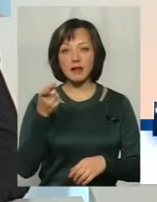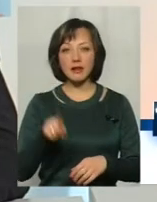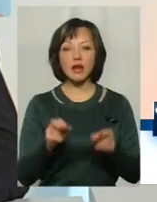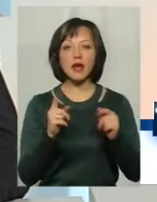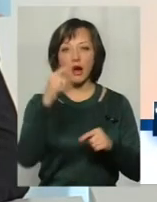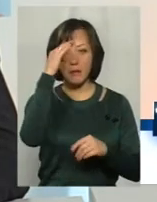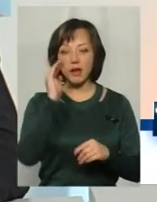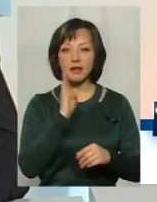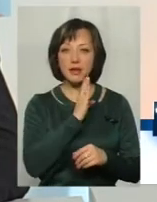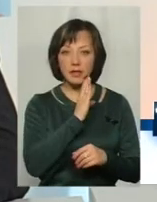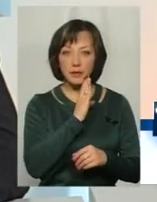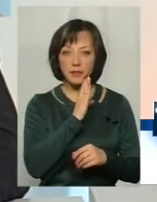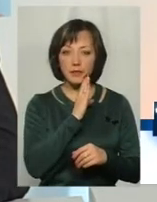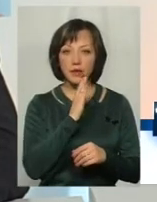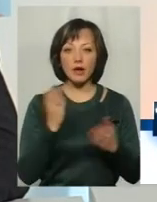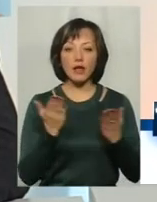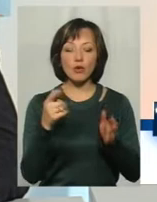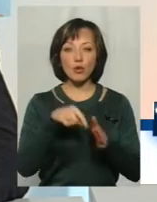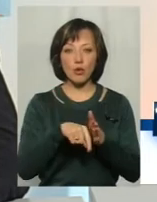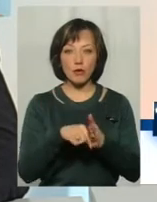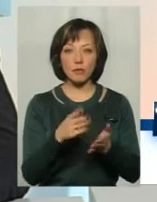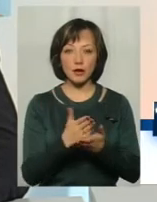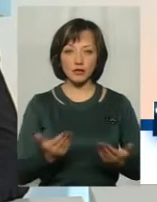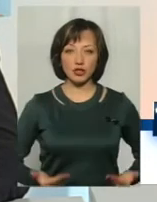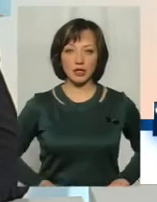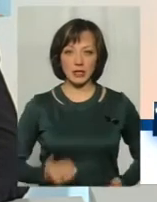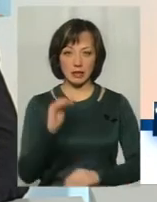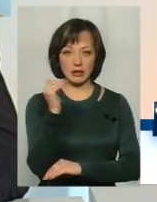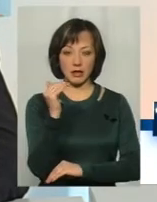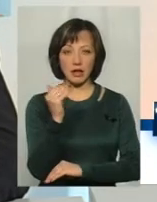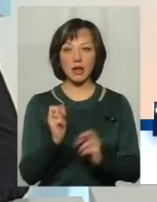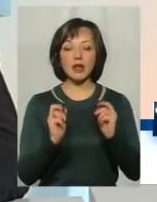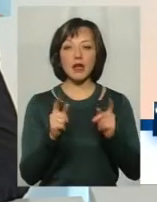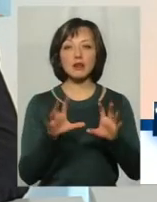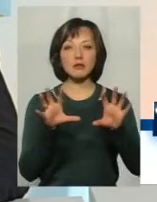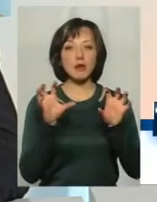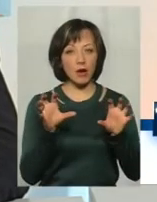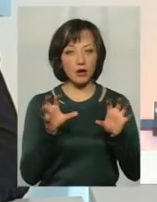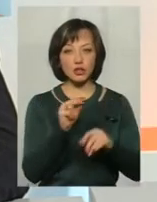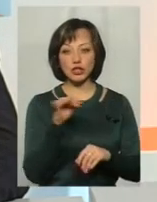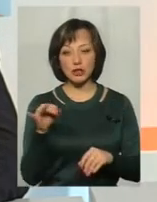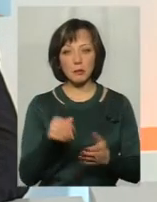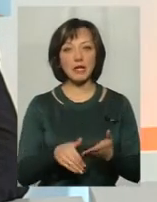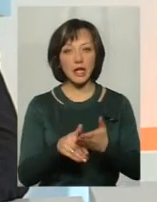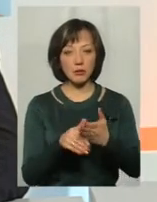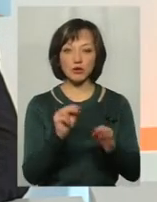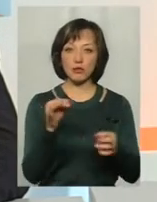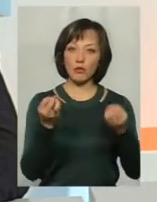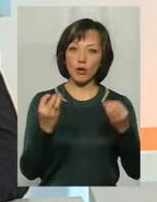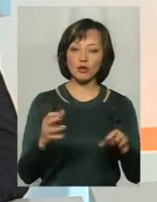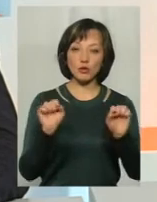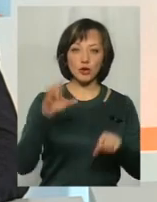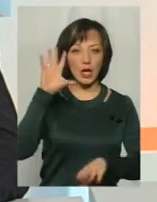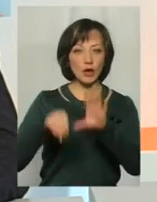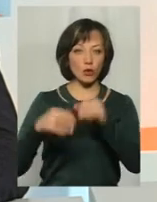батьки, яку вони роль відіграють в житті дитину. Як вони її сприймають, чи вони її підтримують, чи вони просто можуть